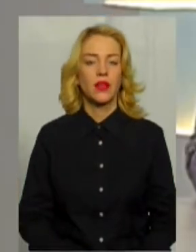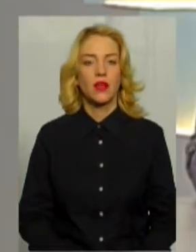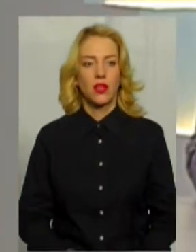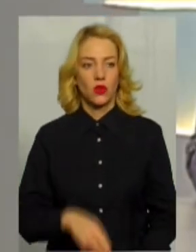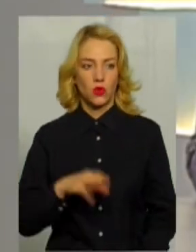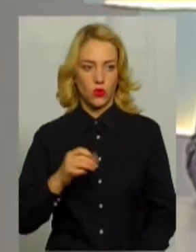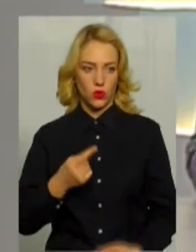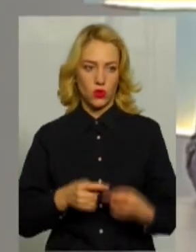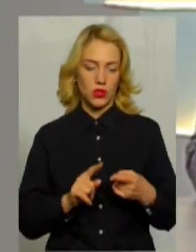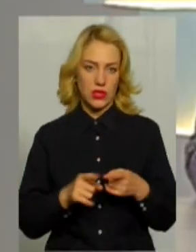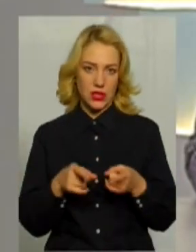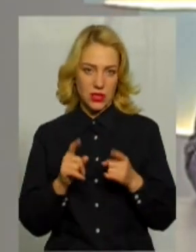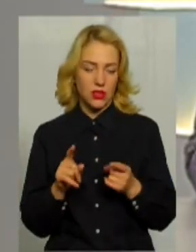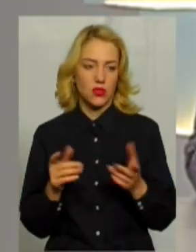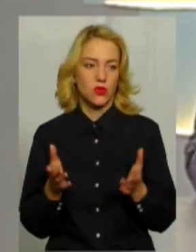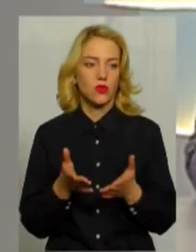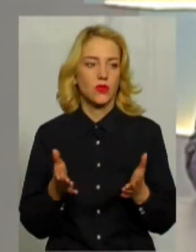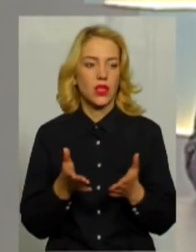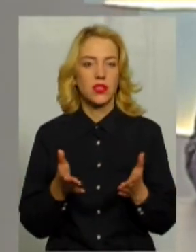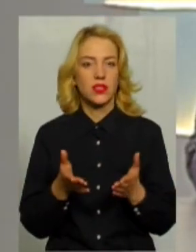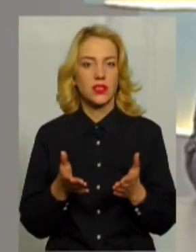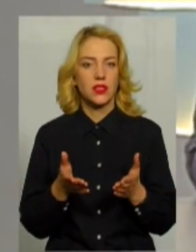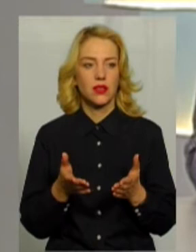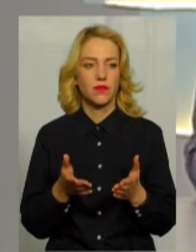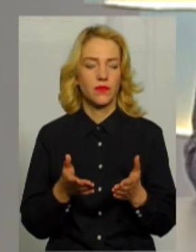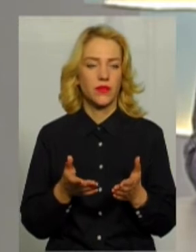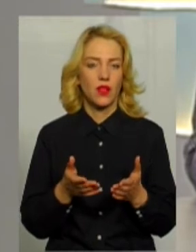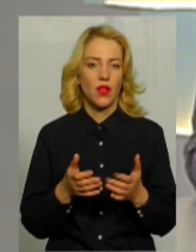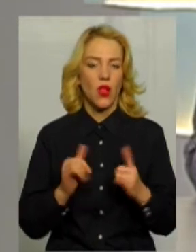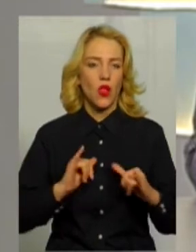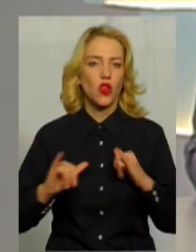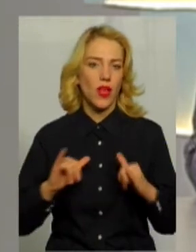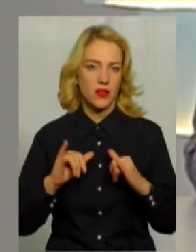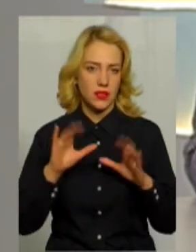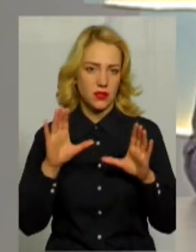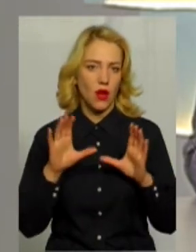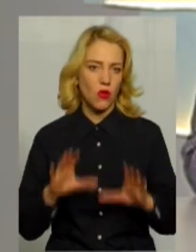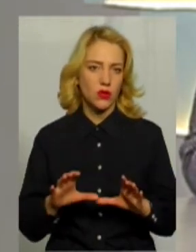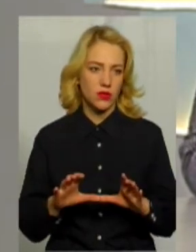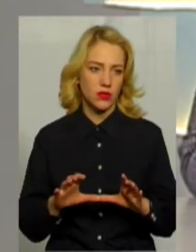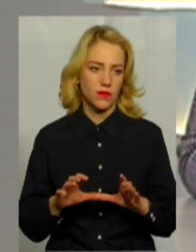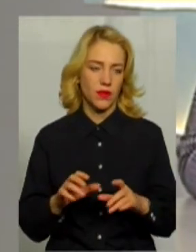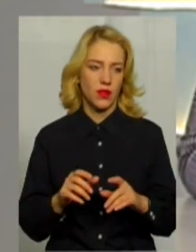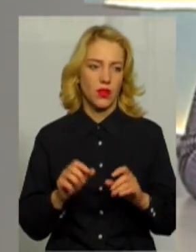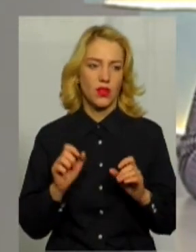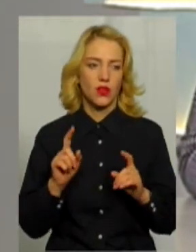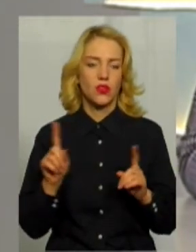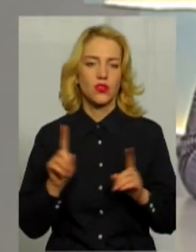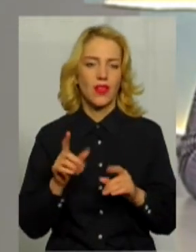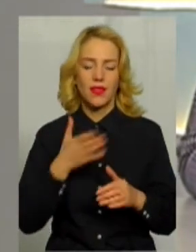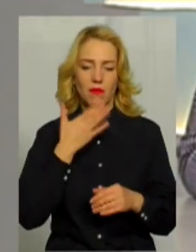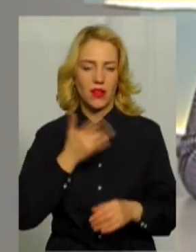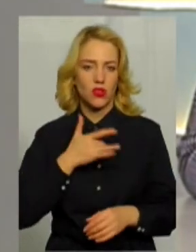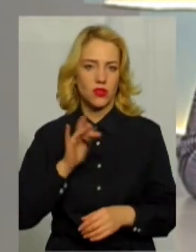дійсно якийсь лояльний закон у нас? Не достатньо жорсткий до